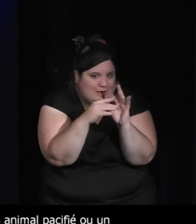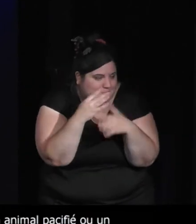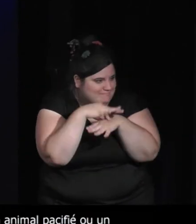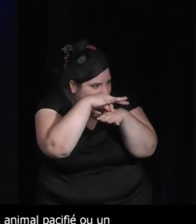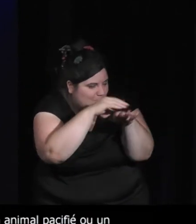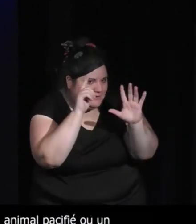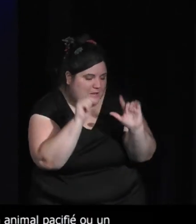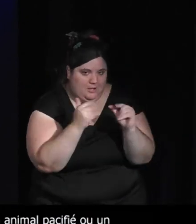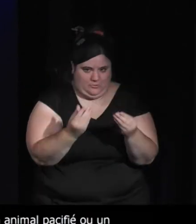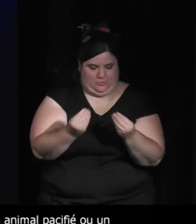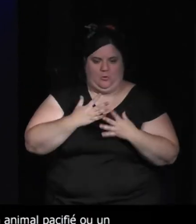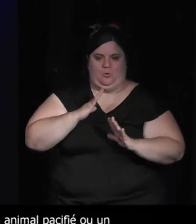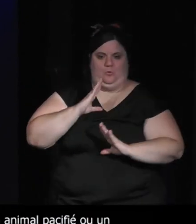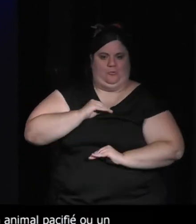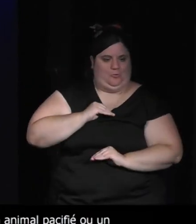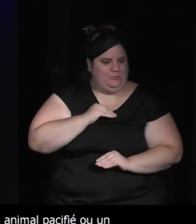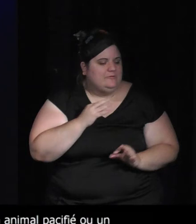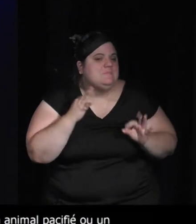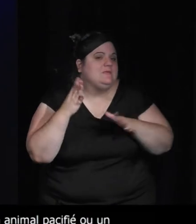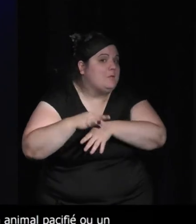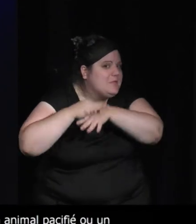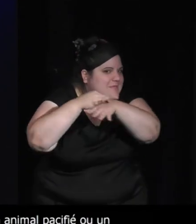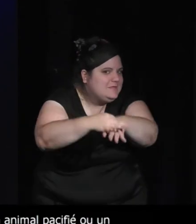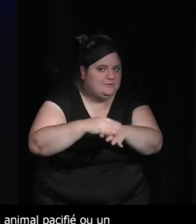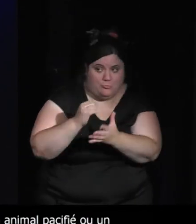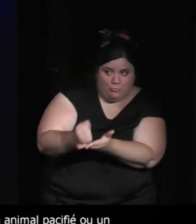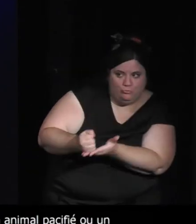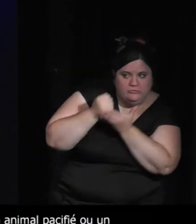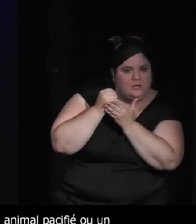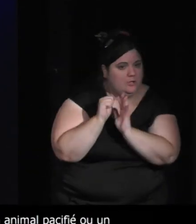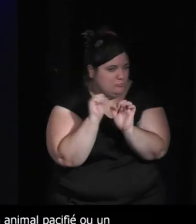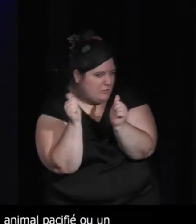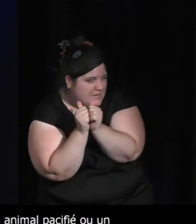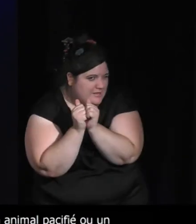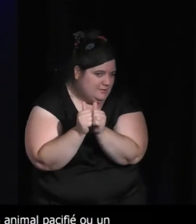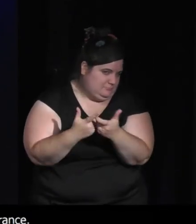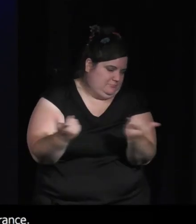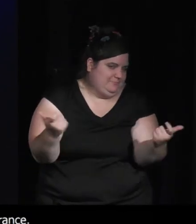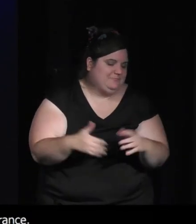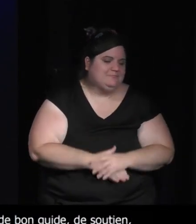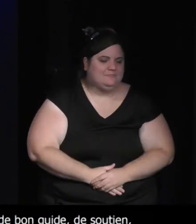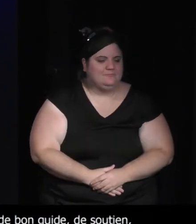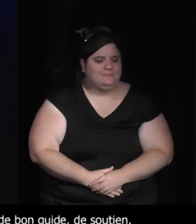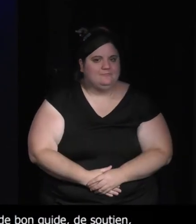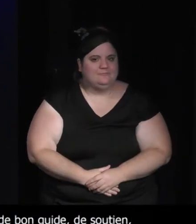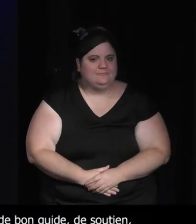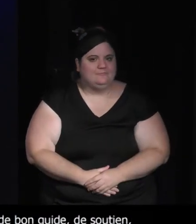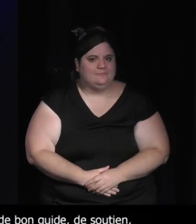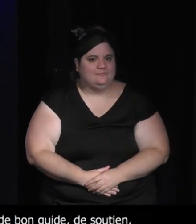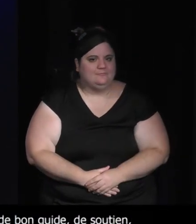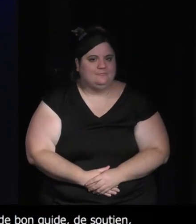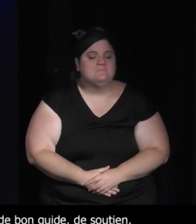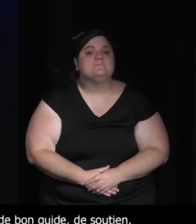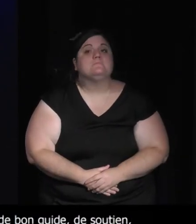'accompagnateur de bons guides de soutien d'alliés Alors après on peut imaginer aussi